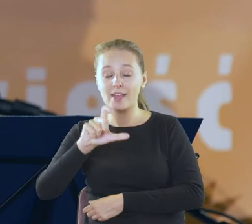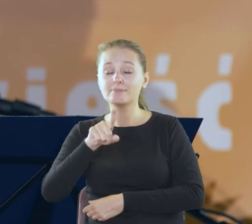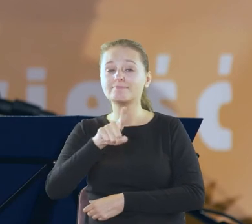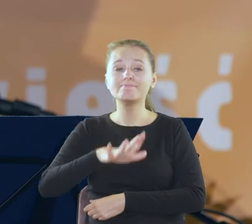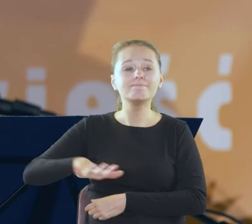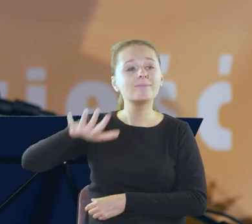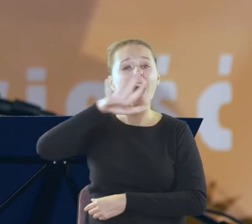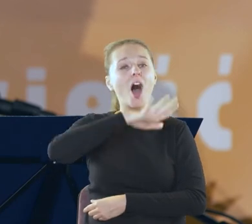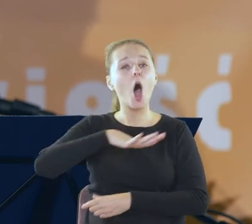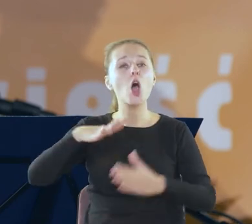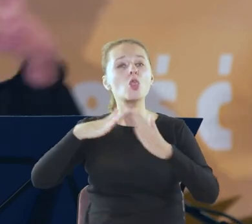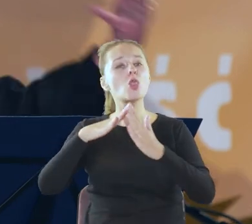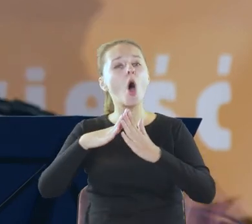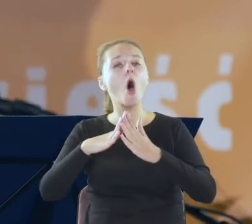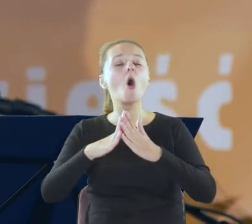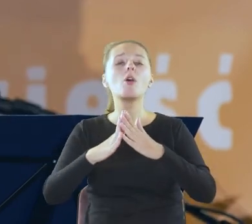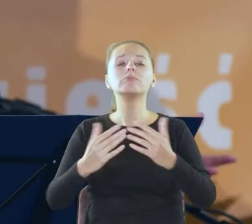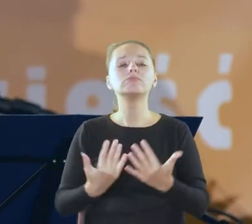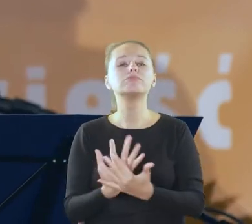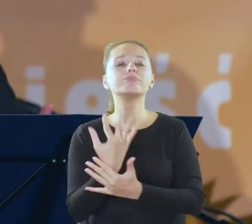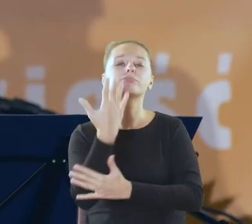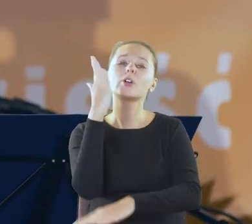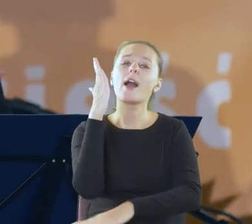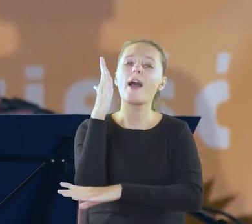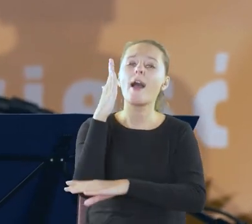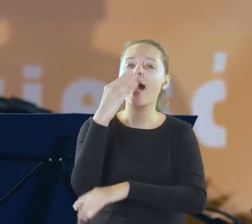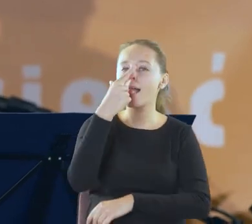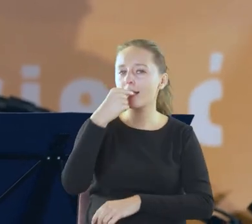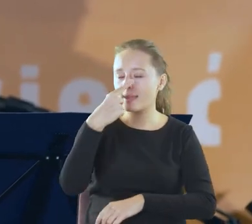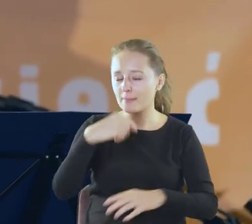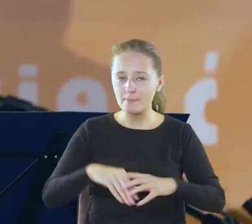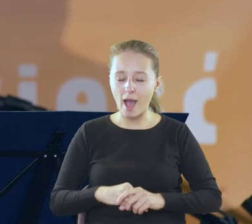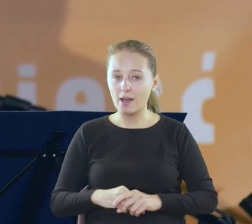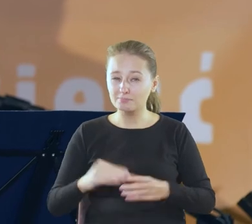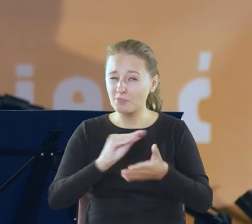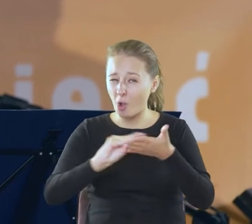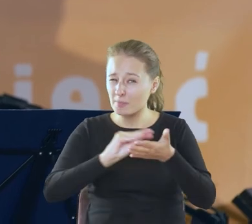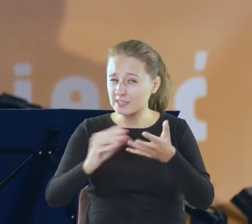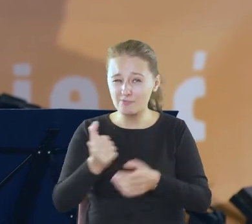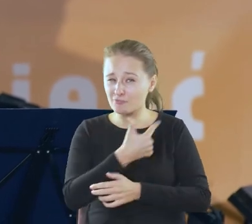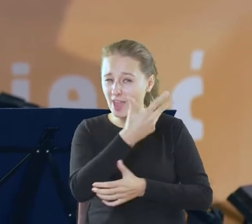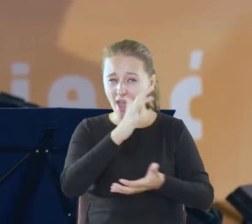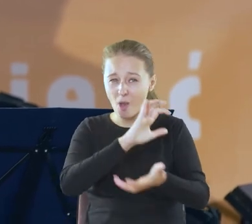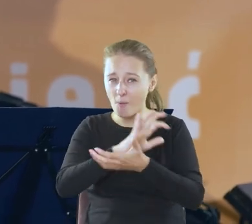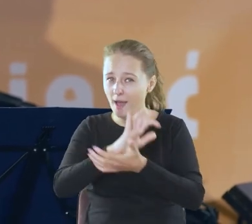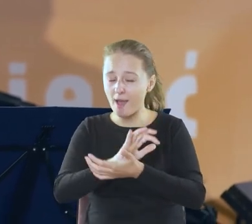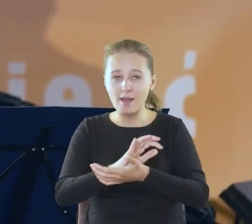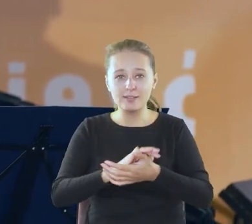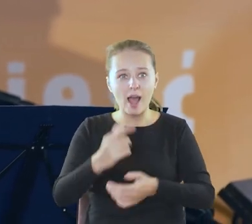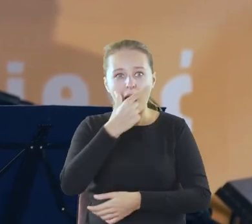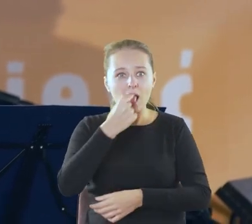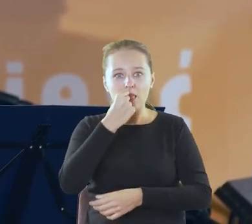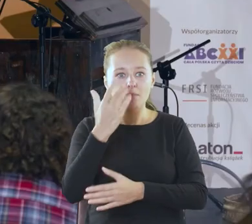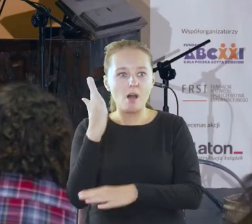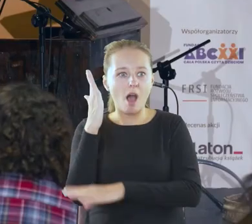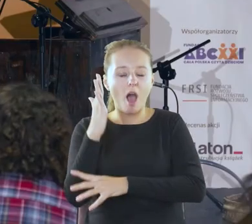domu rosła taka lipa opisywana potem w licznych kurierach i tygodnikach lipa tak potężna i